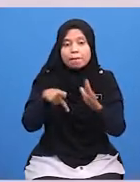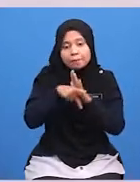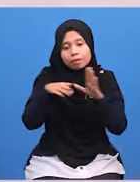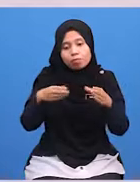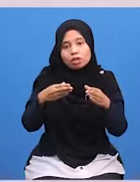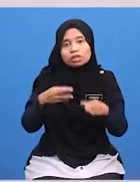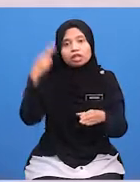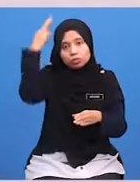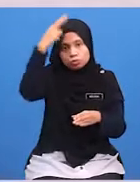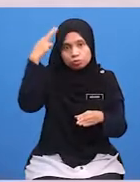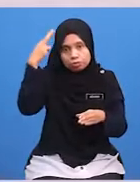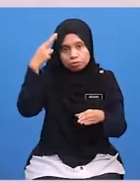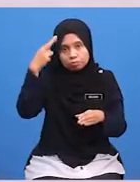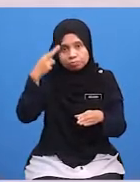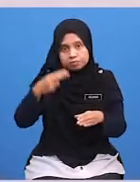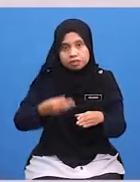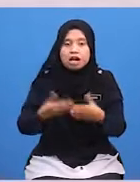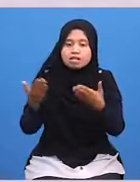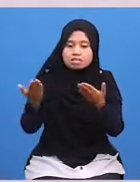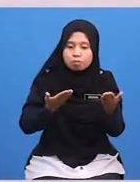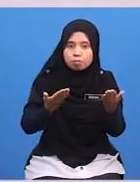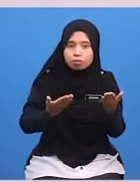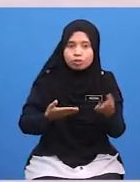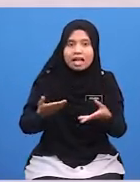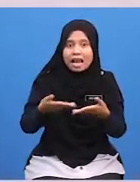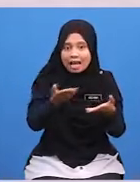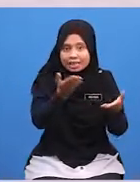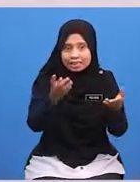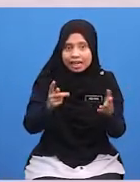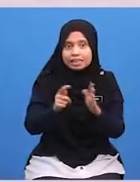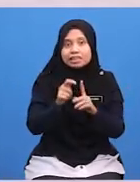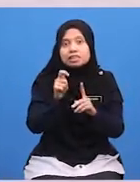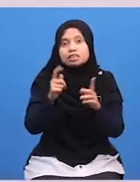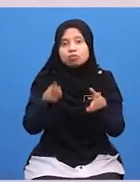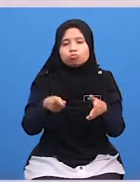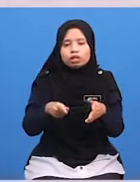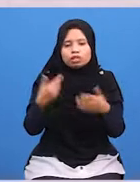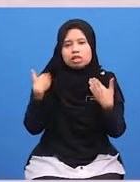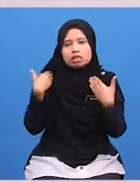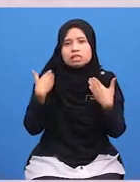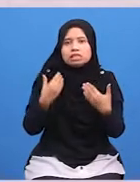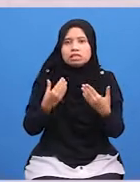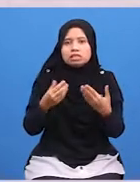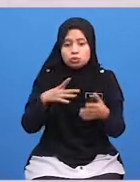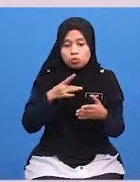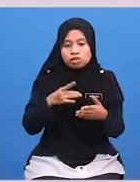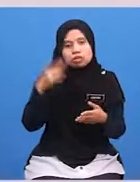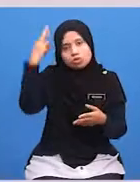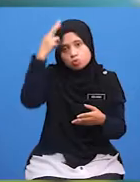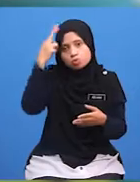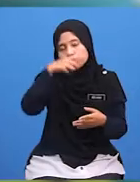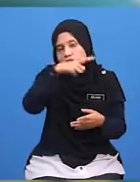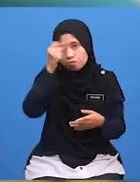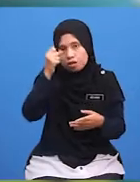Rasulullah Menyambut Dan Melayan Tetamu Juga Adalah Sunnah Nabi Muhammad S.A.W